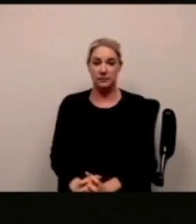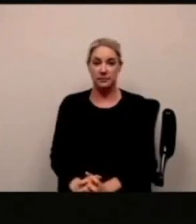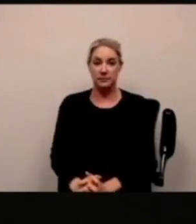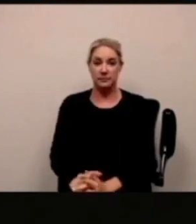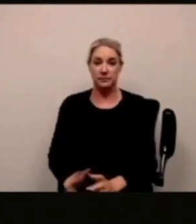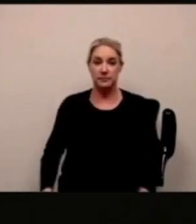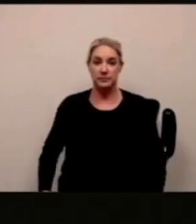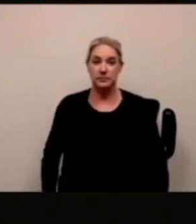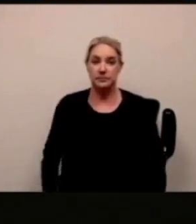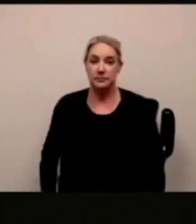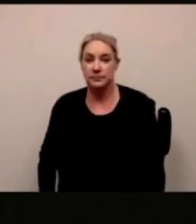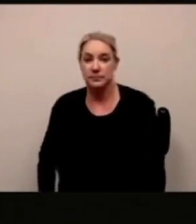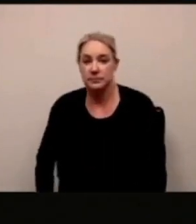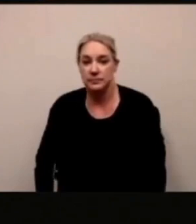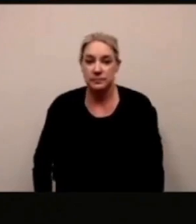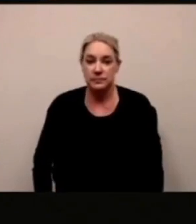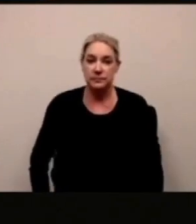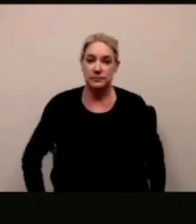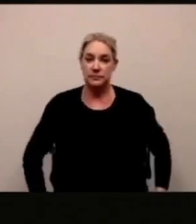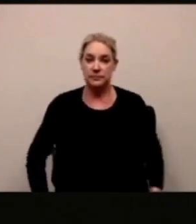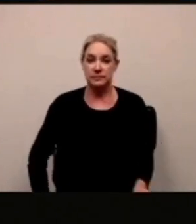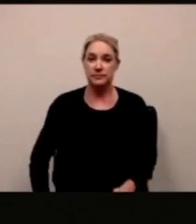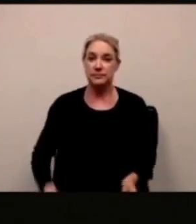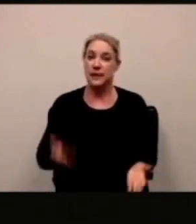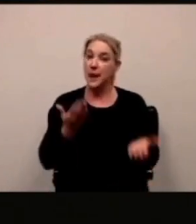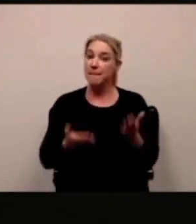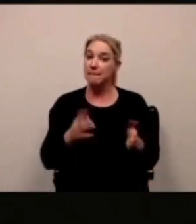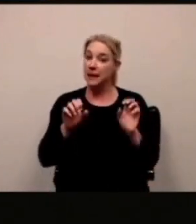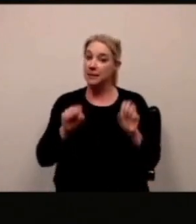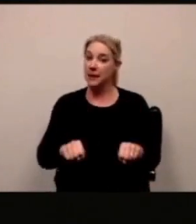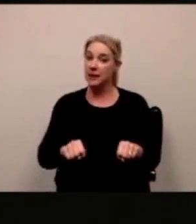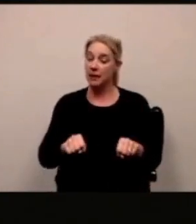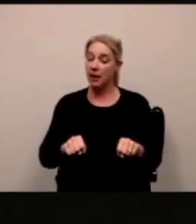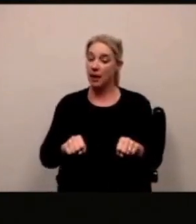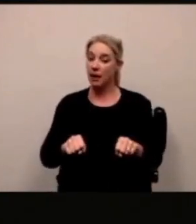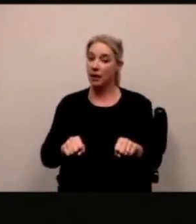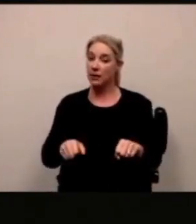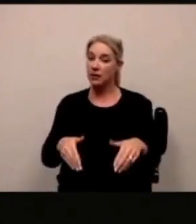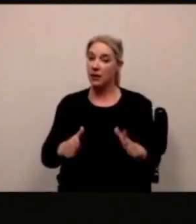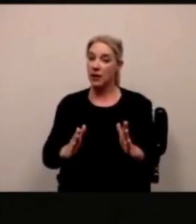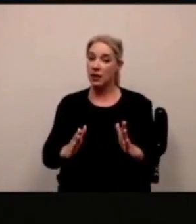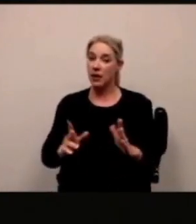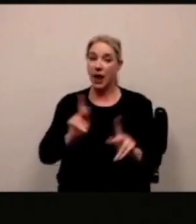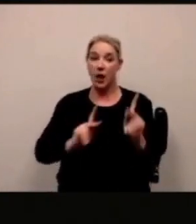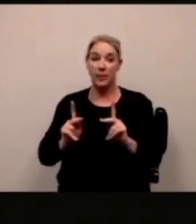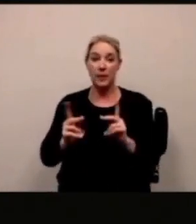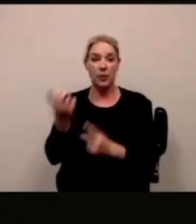abbiamo 5 minuti altri 5 minuti che ci restano che ci rimangono